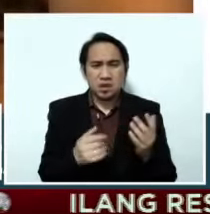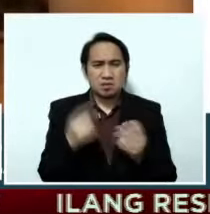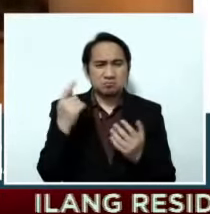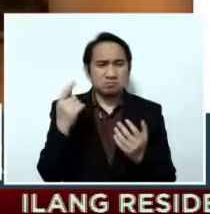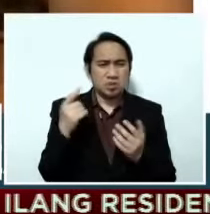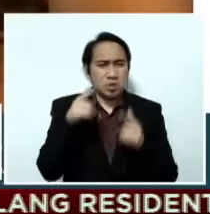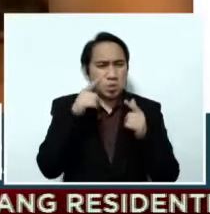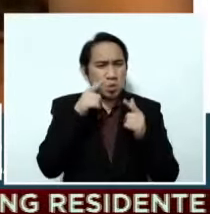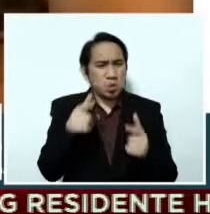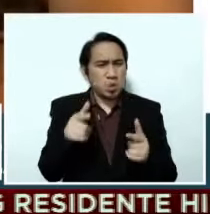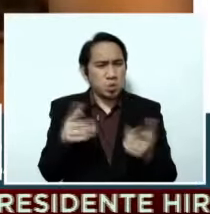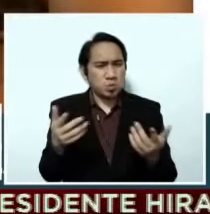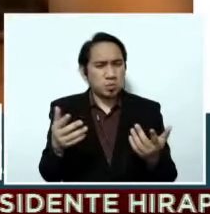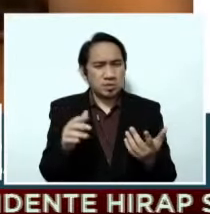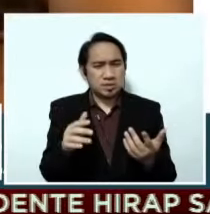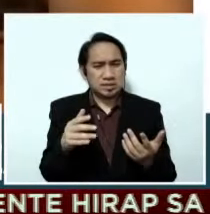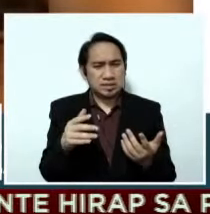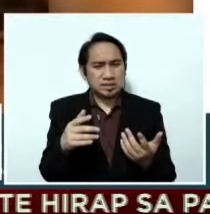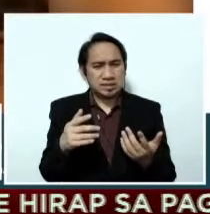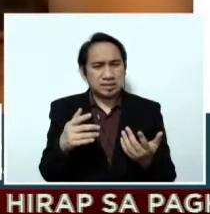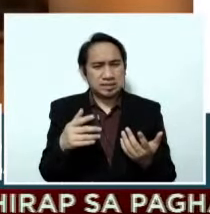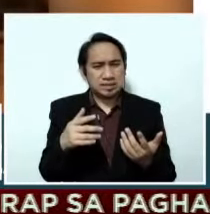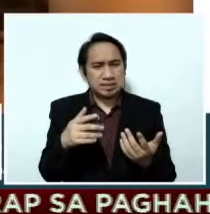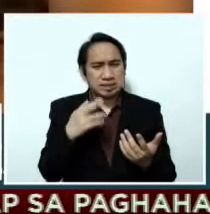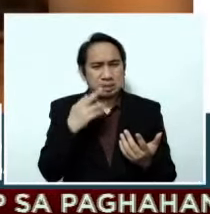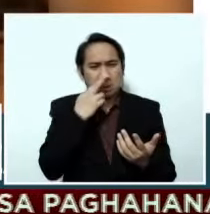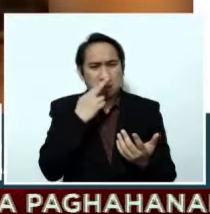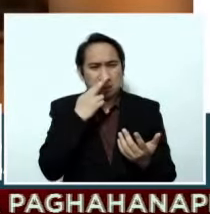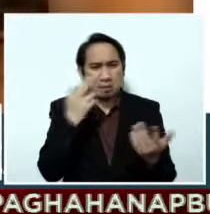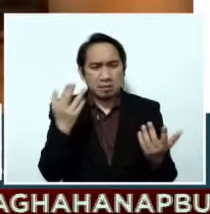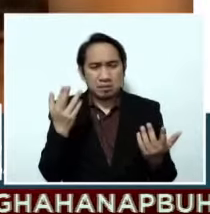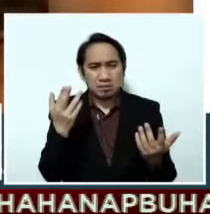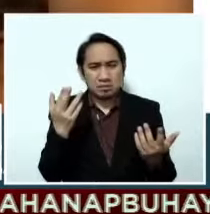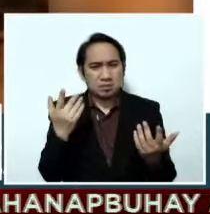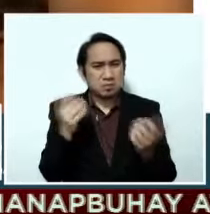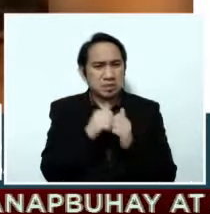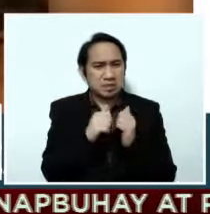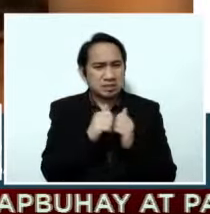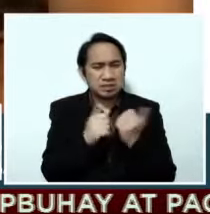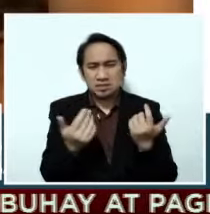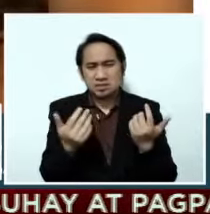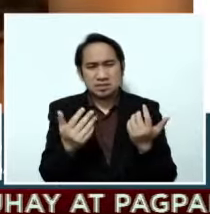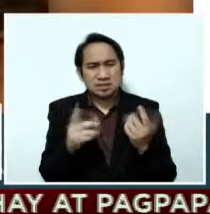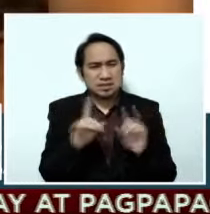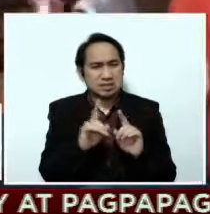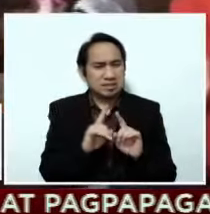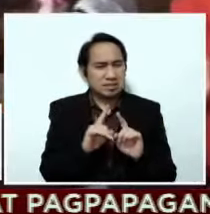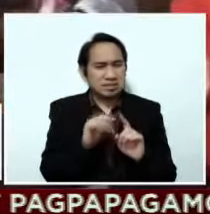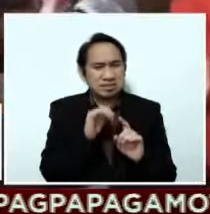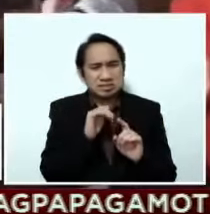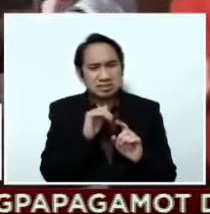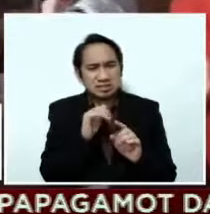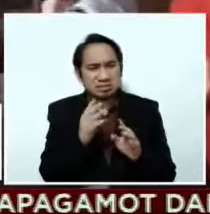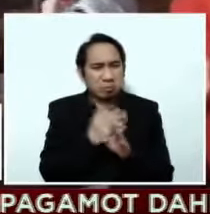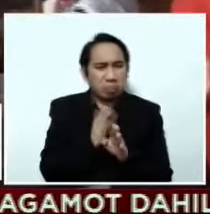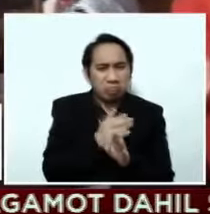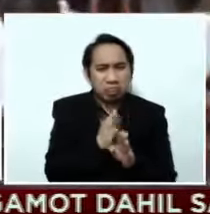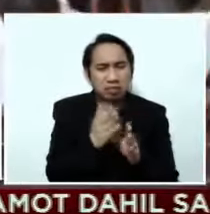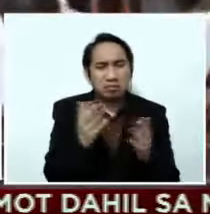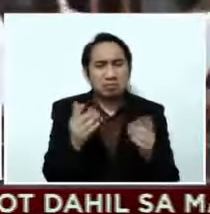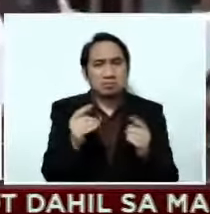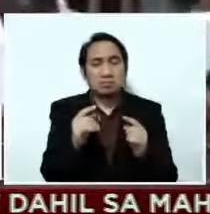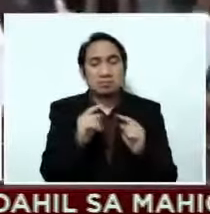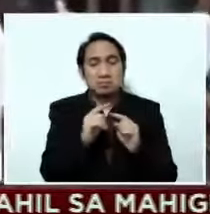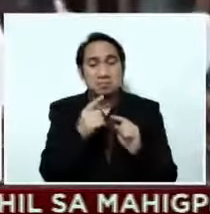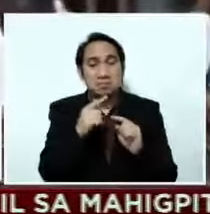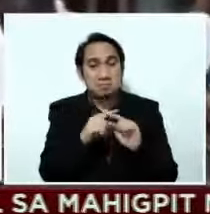irrational naman yung dating nito. So ang daming parang loopholes, ang daming parang inconsistencies. Pero ayon sa Malacanang,